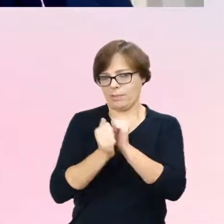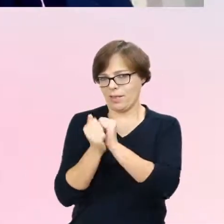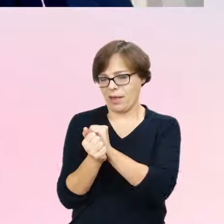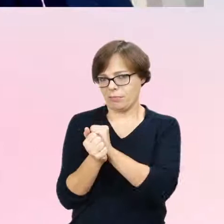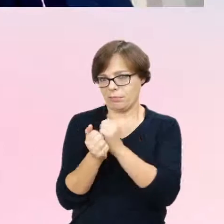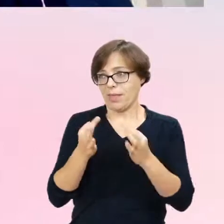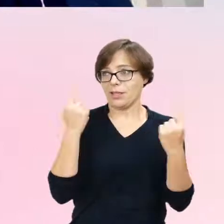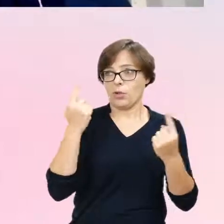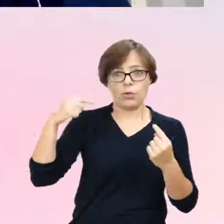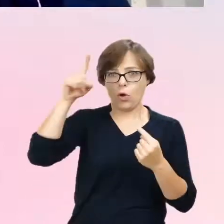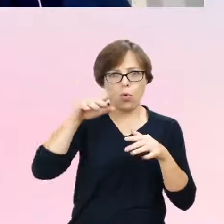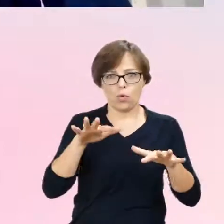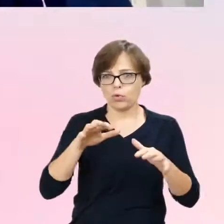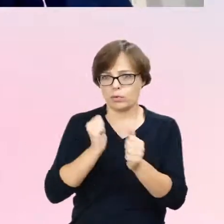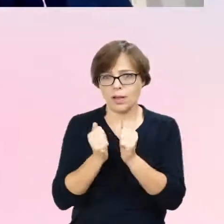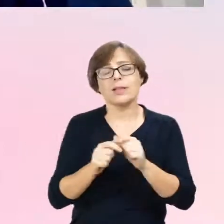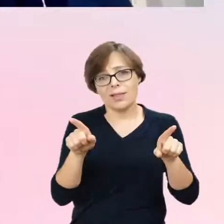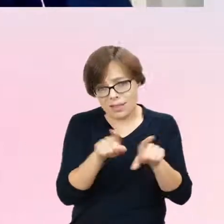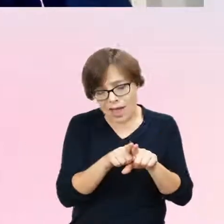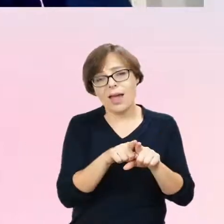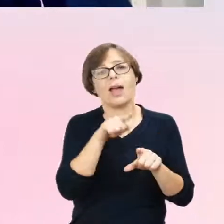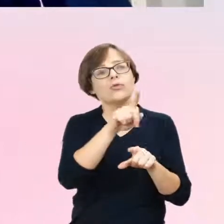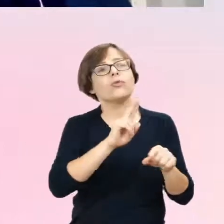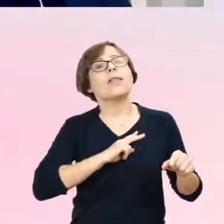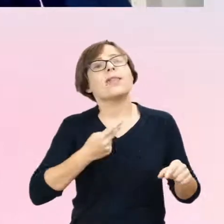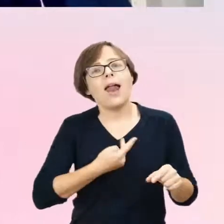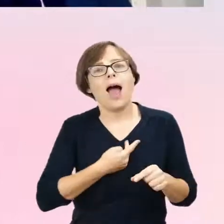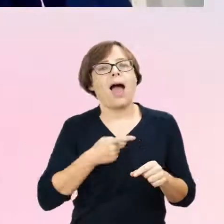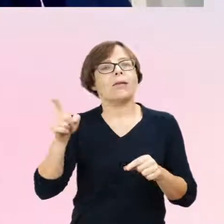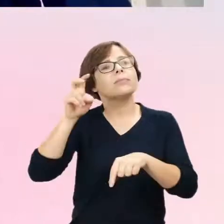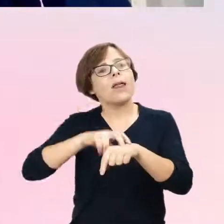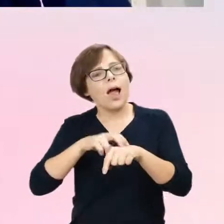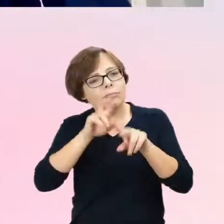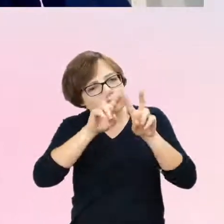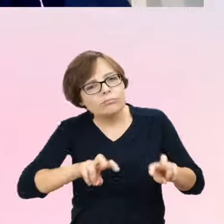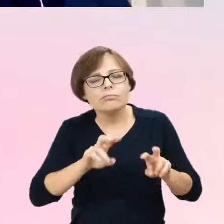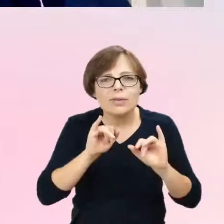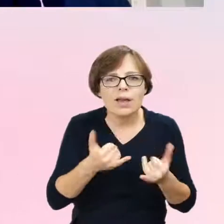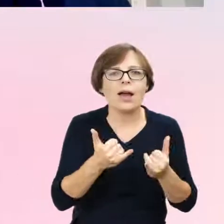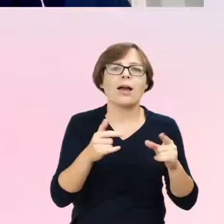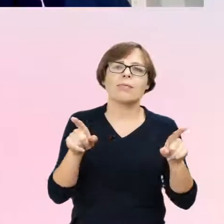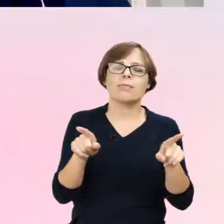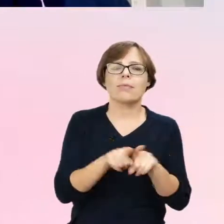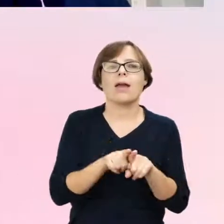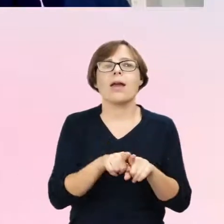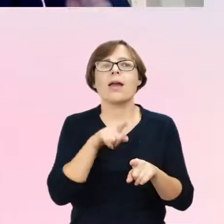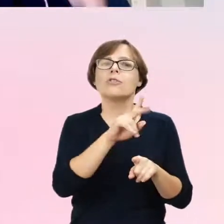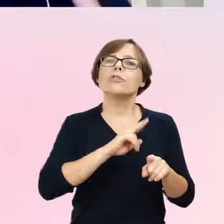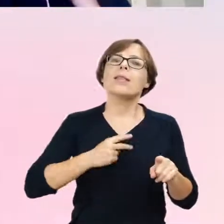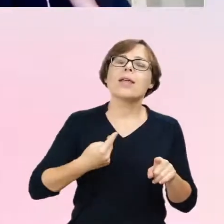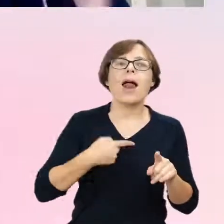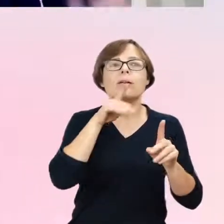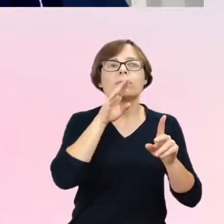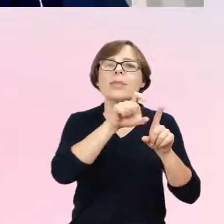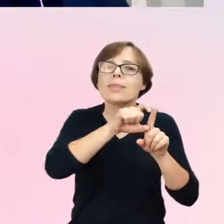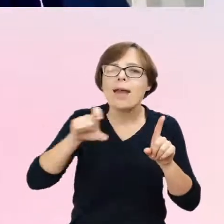transpłciowości i dodefiniowania tych zjawisk i